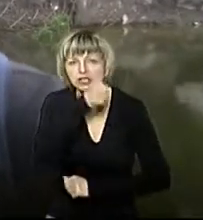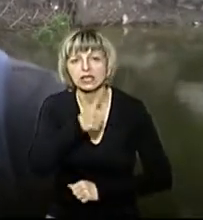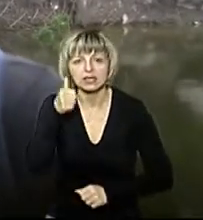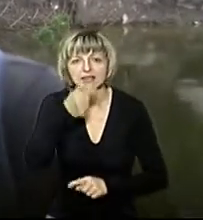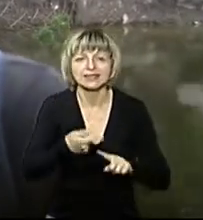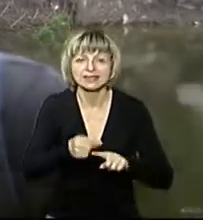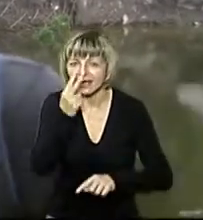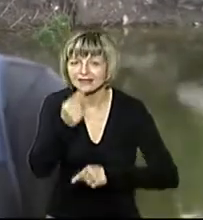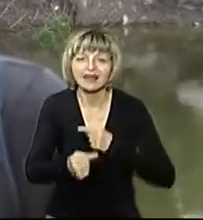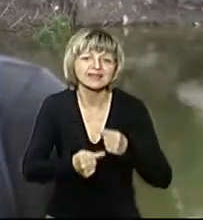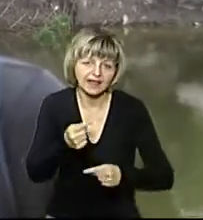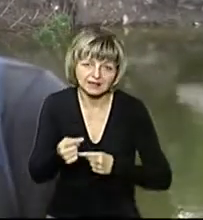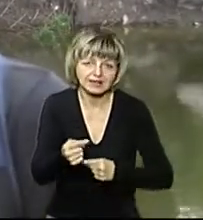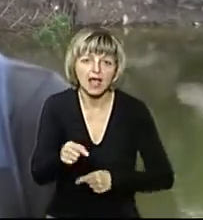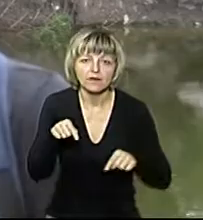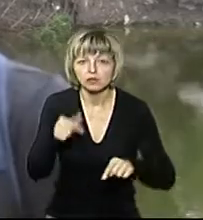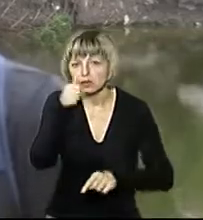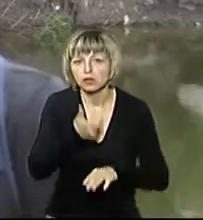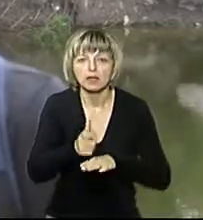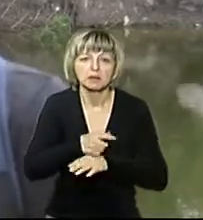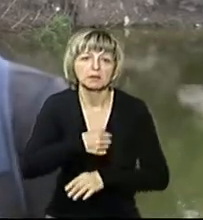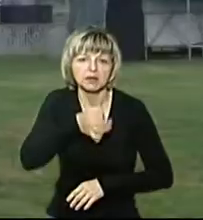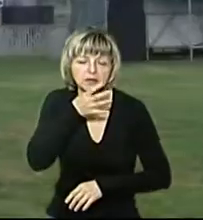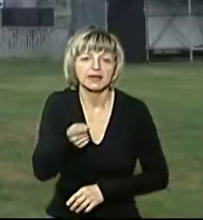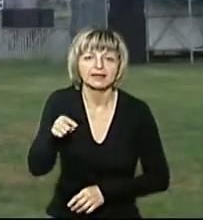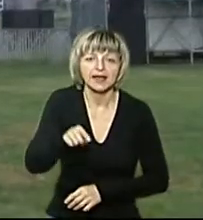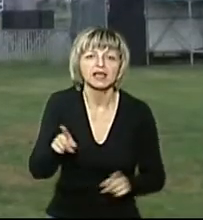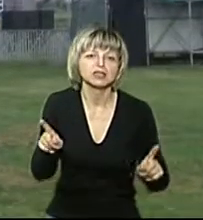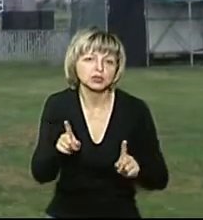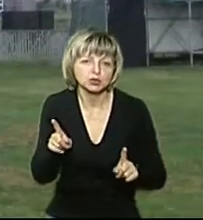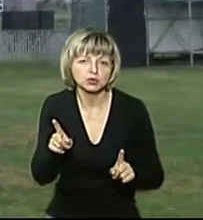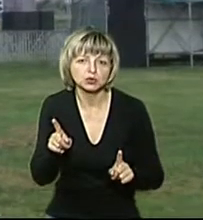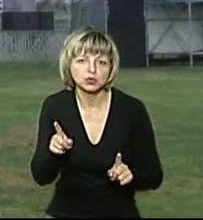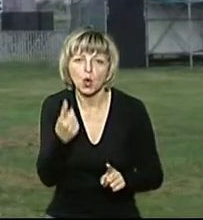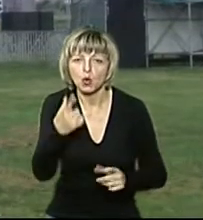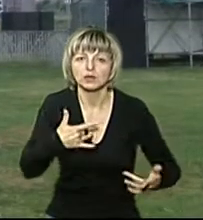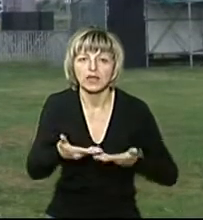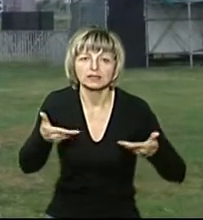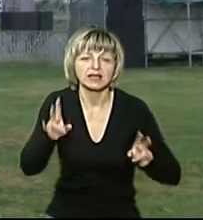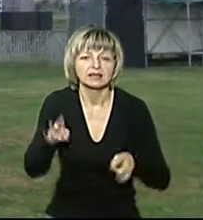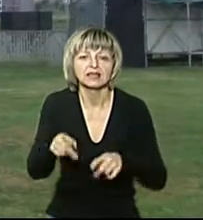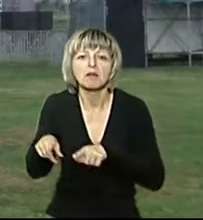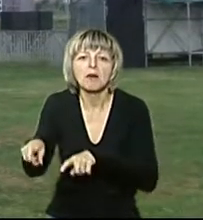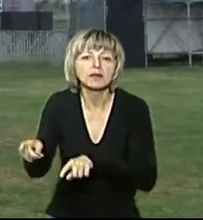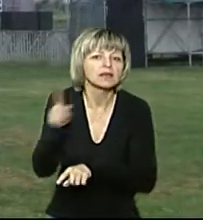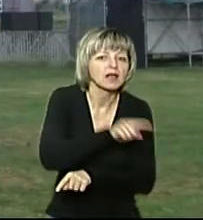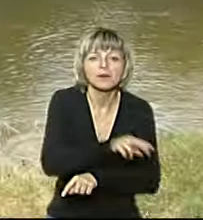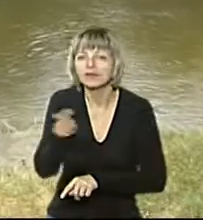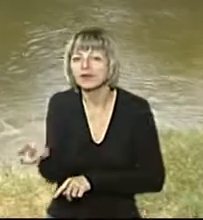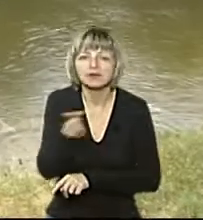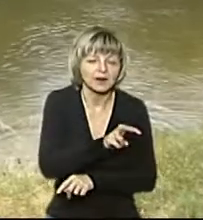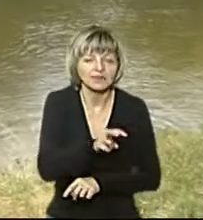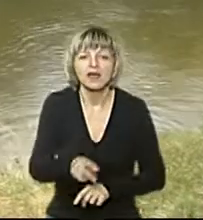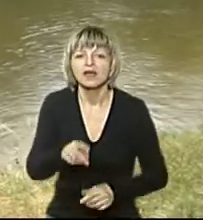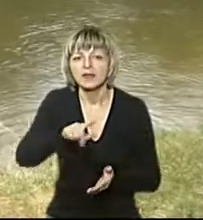Це як традиція, по суті. Цього року найбільше подобається те, що одна сцена, і знаєте, не прийдеться бігати між ними, так як минулі роки.